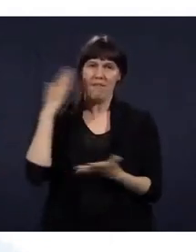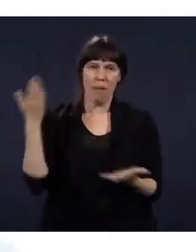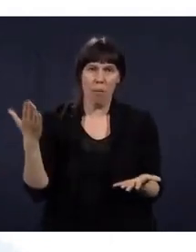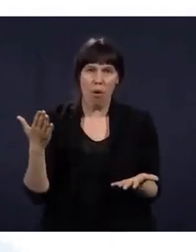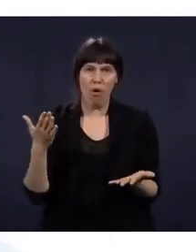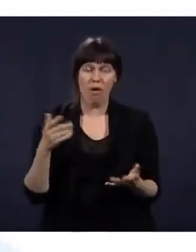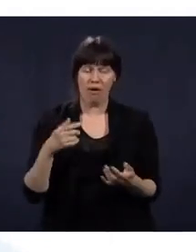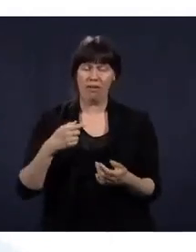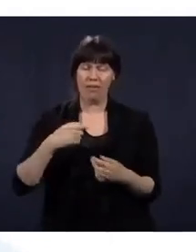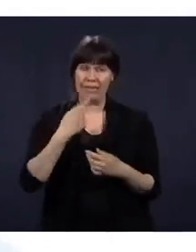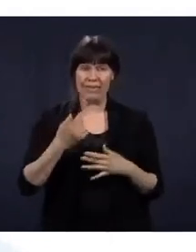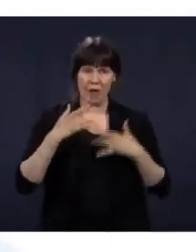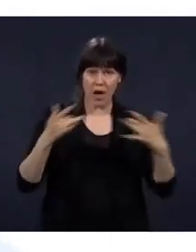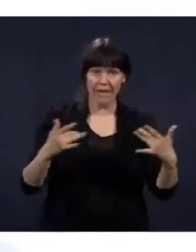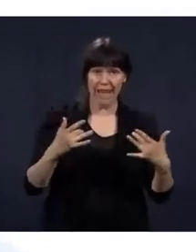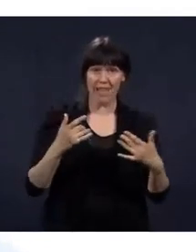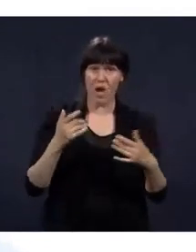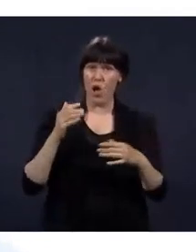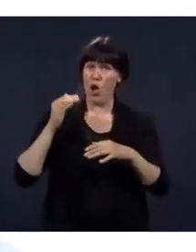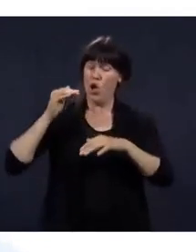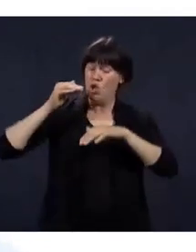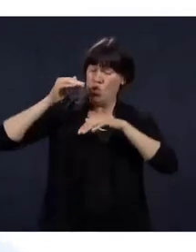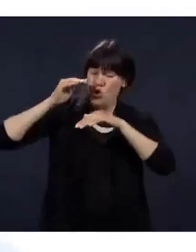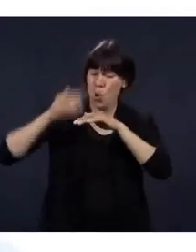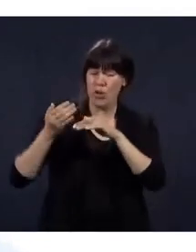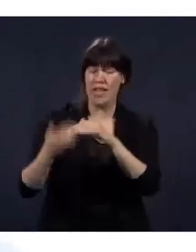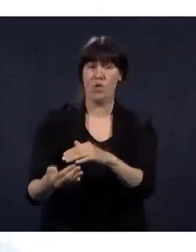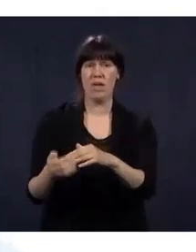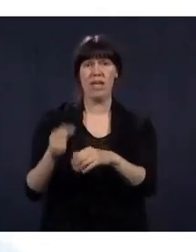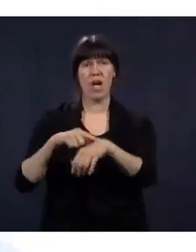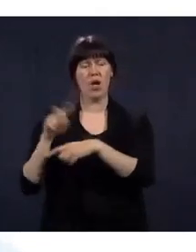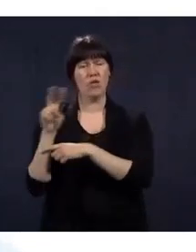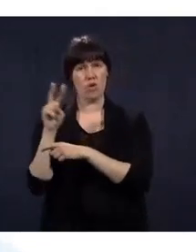heures du matin, je regarde les décès et j'ai le cœur qui me tourne.